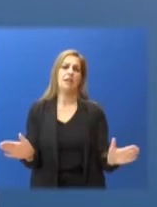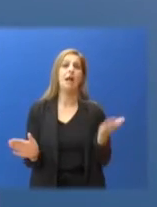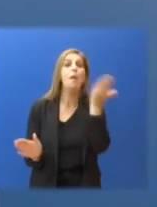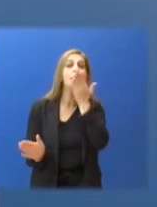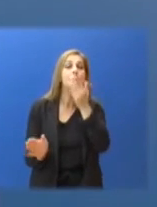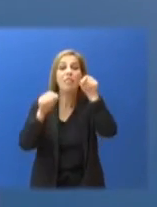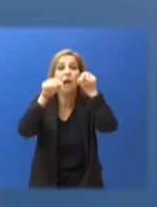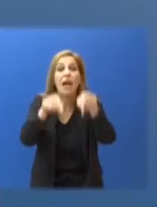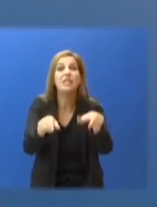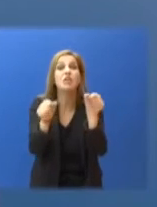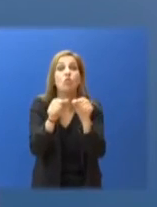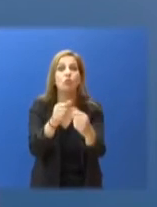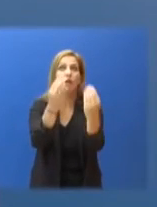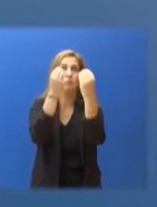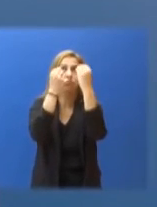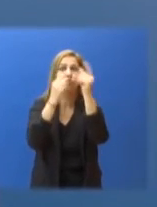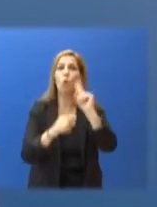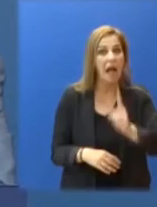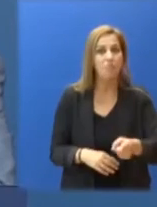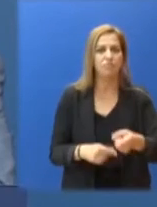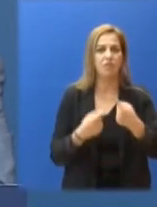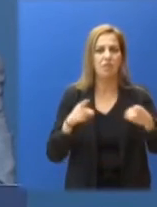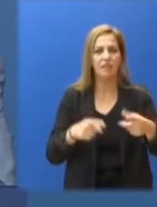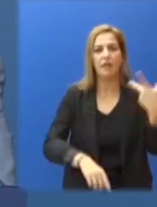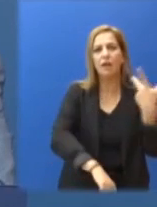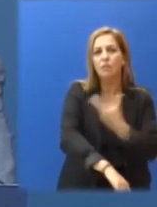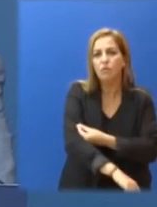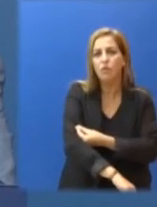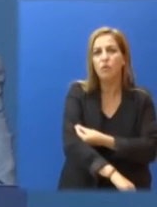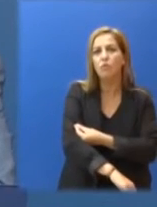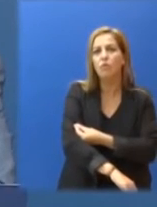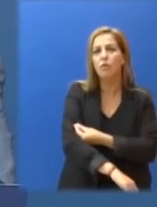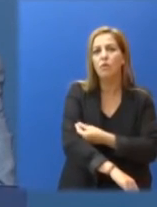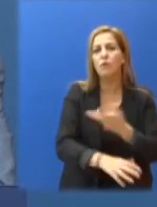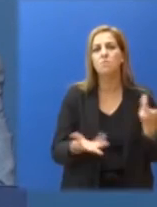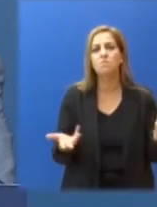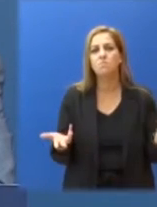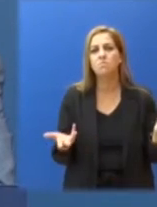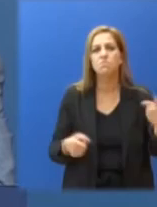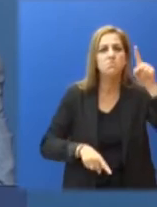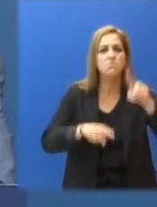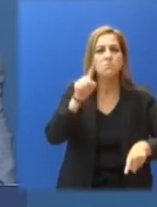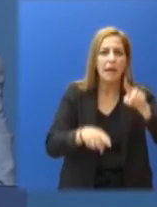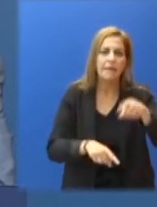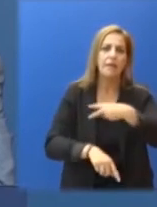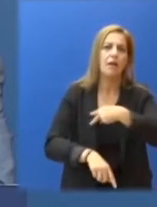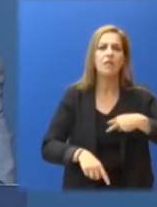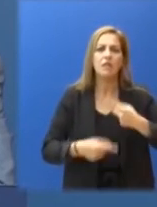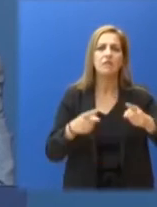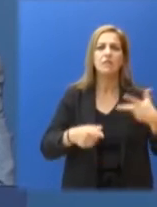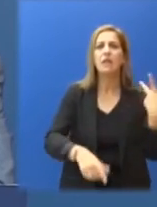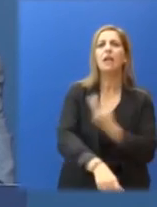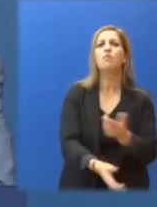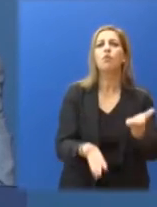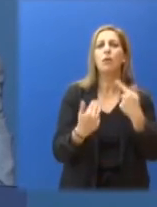τους με τους δασκάλους, τις δασκάλες, με τους μαθητές τους δίπλα. Για το σκάνδολο με τα πλαστά πιστοποιητικά, ο κ. Σικονόμου τόνισε ότι θα